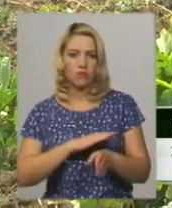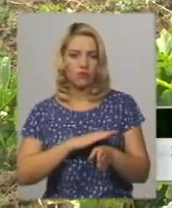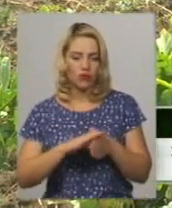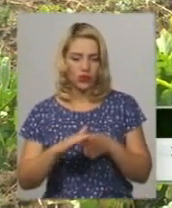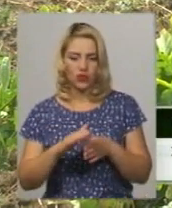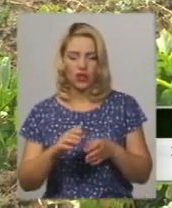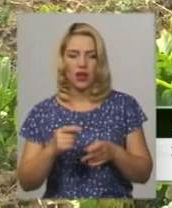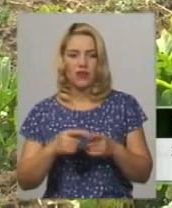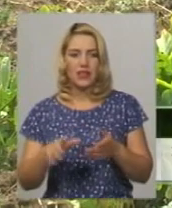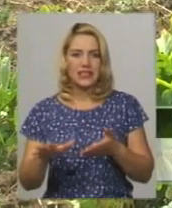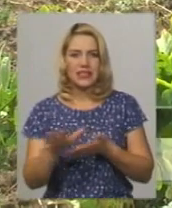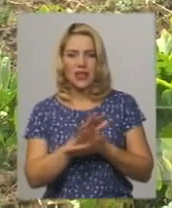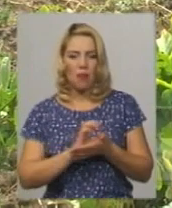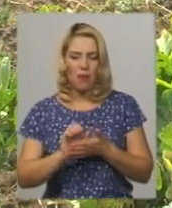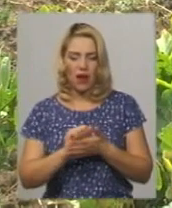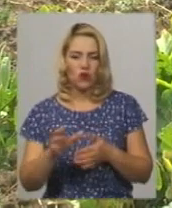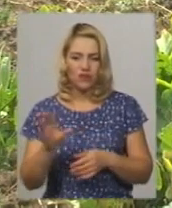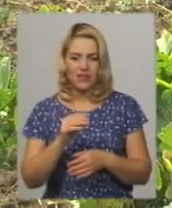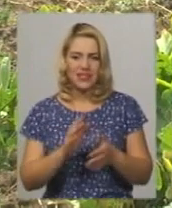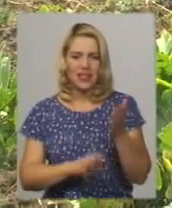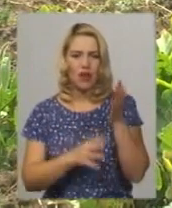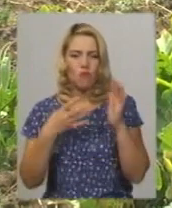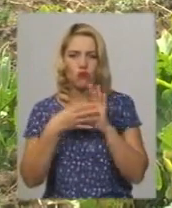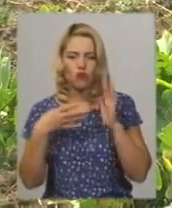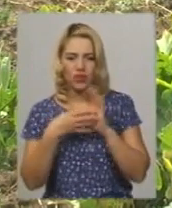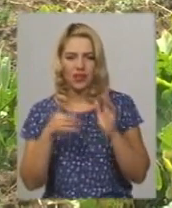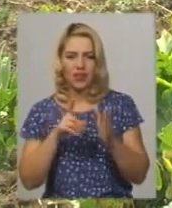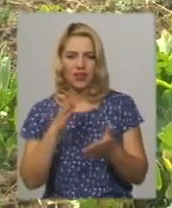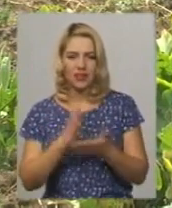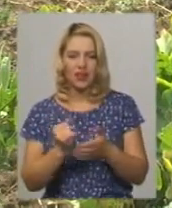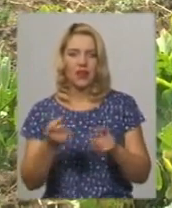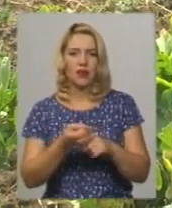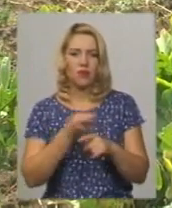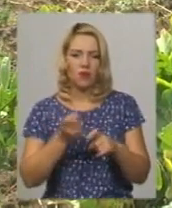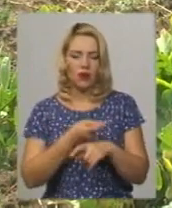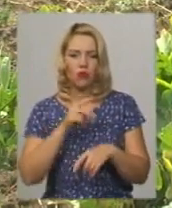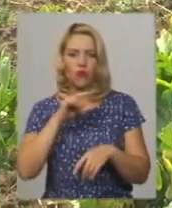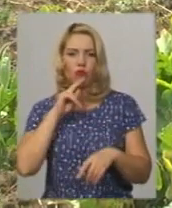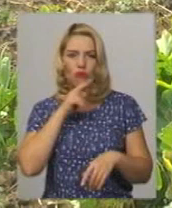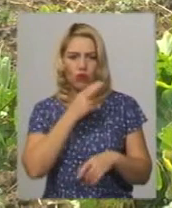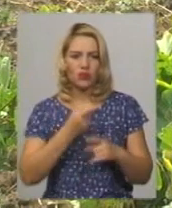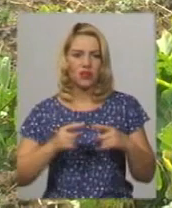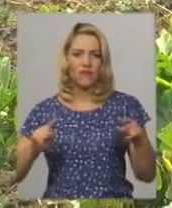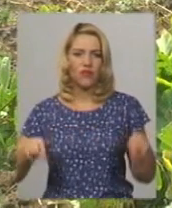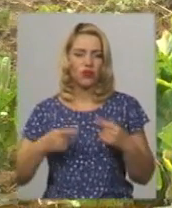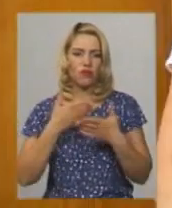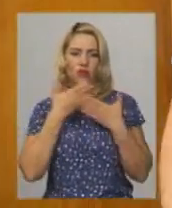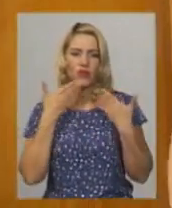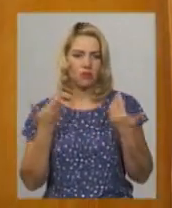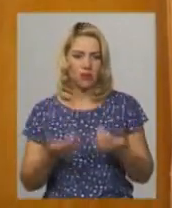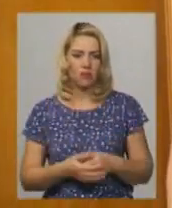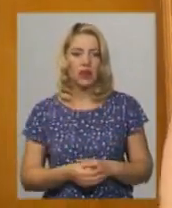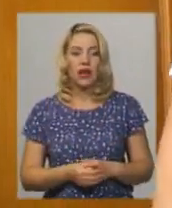спалює всі бурени, які дає, і в тім числі і бараболі, і кукурудзу, і всю решту. Відновленню воно не підлягає.